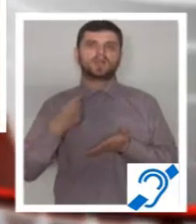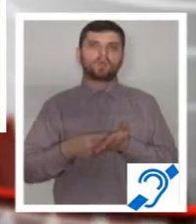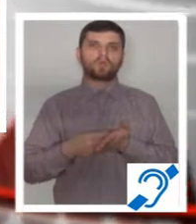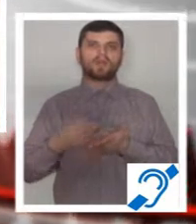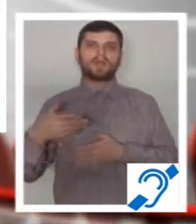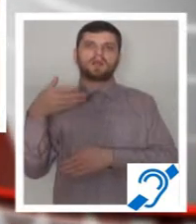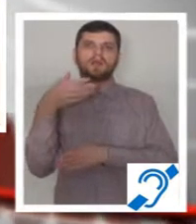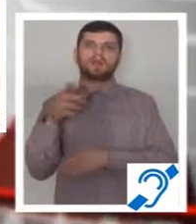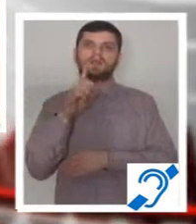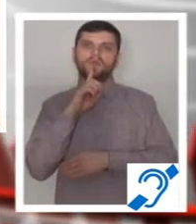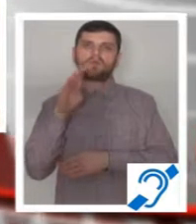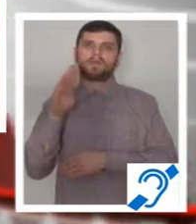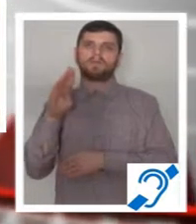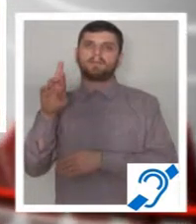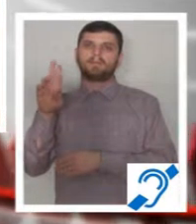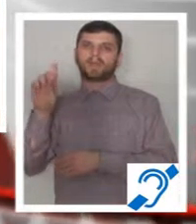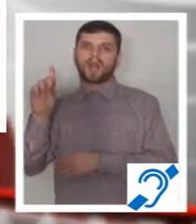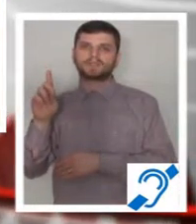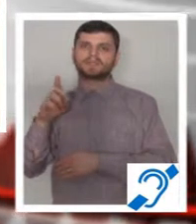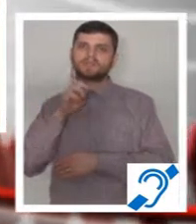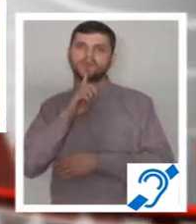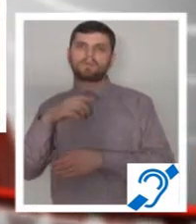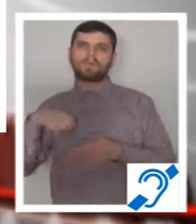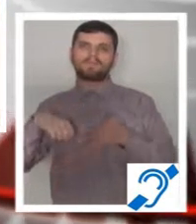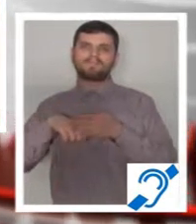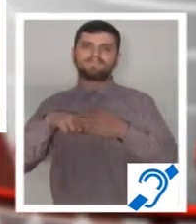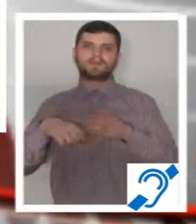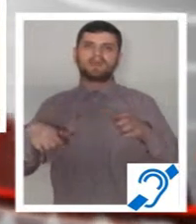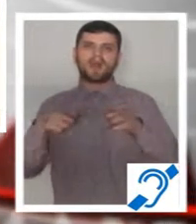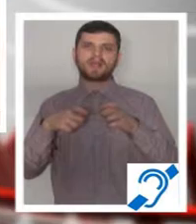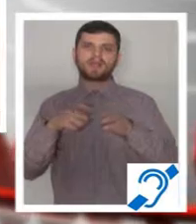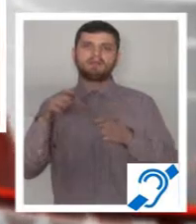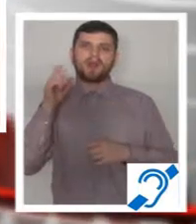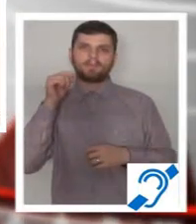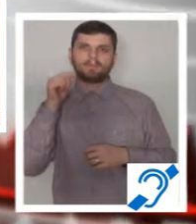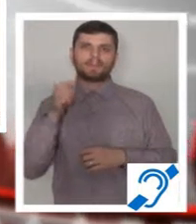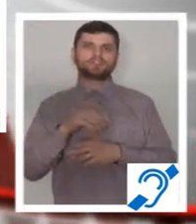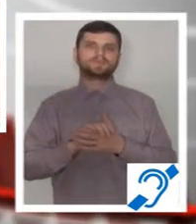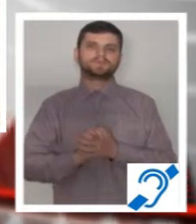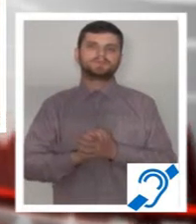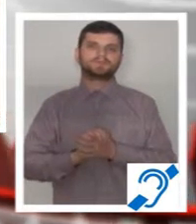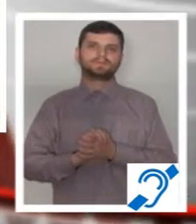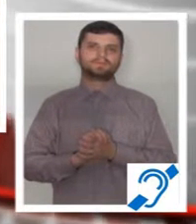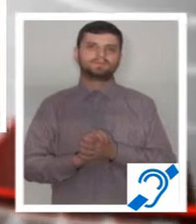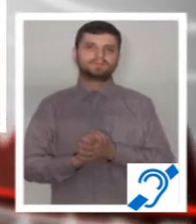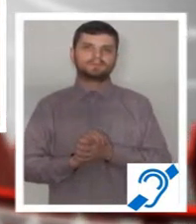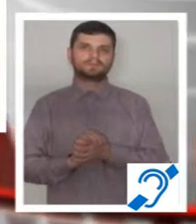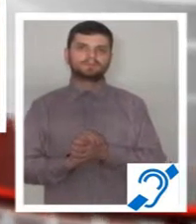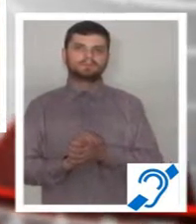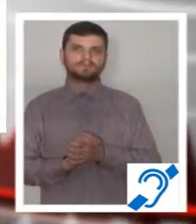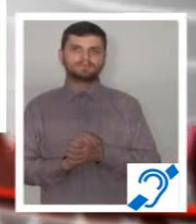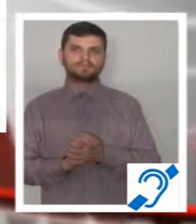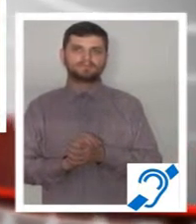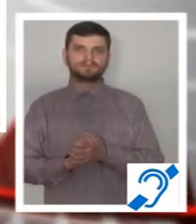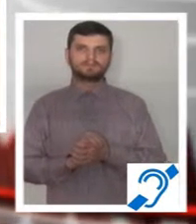municipalitate și pentru care am ajuns de dragoste de necesare și pentru care funționul local și-a dat la funcționul localită pentru